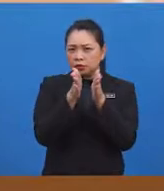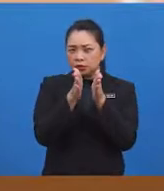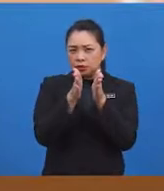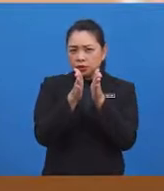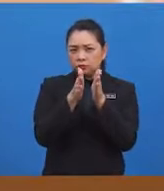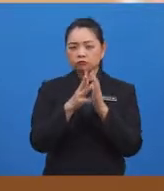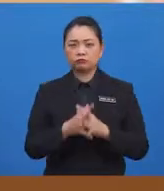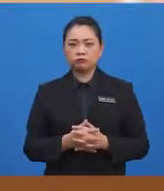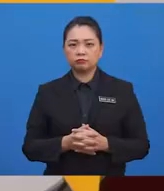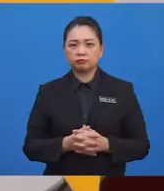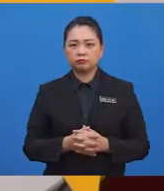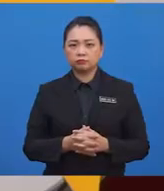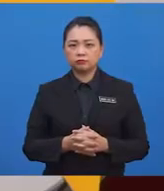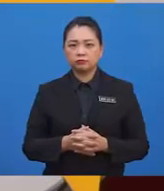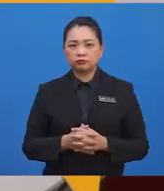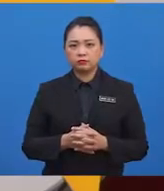sudut tegak.